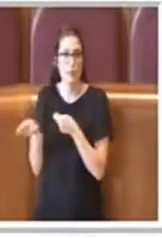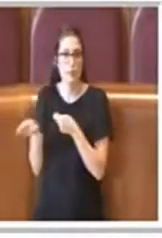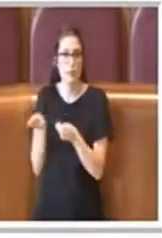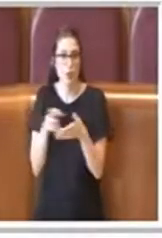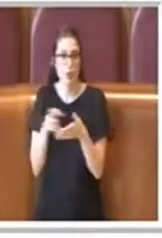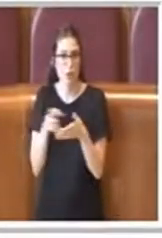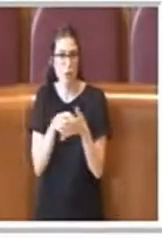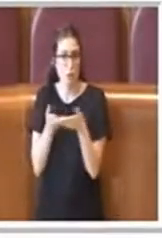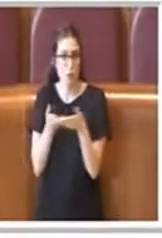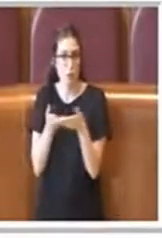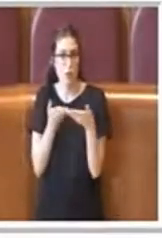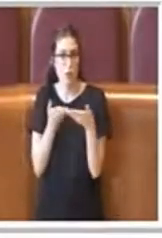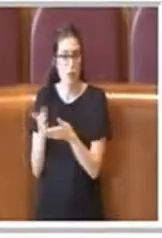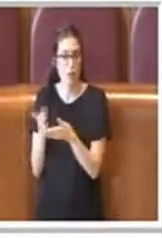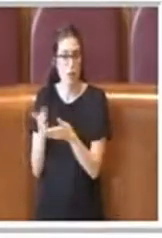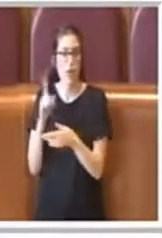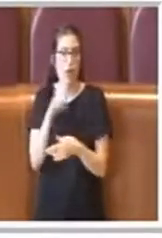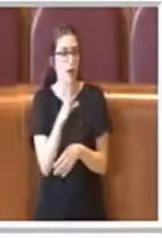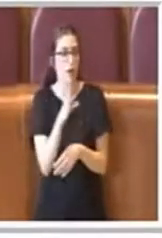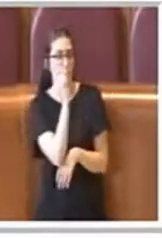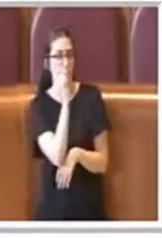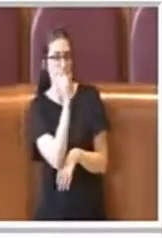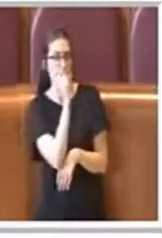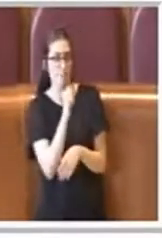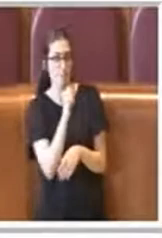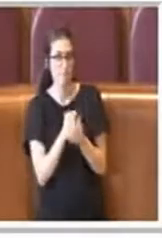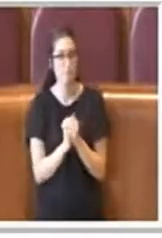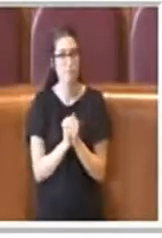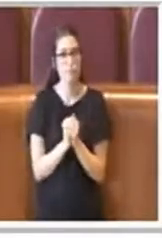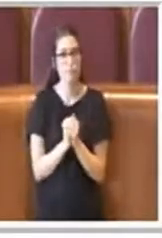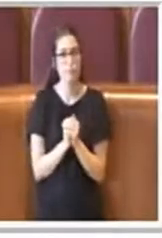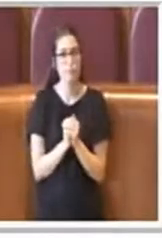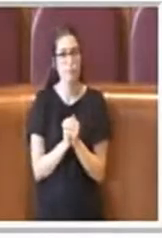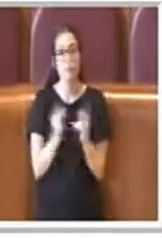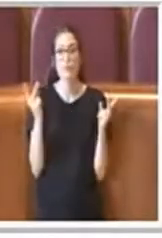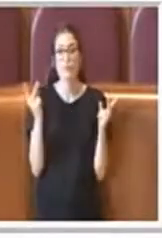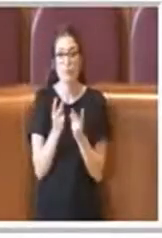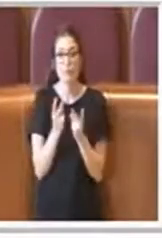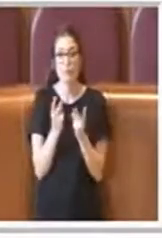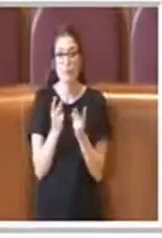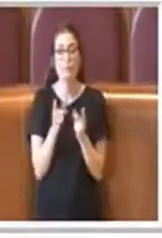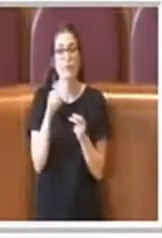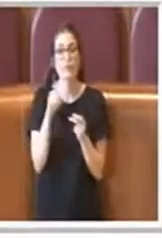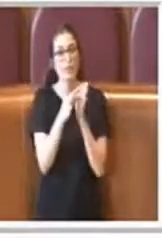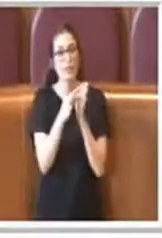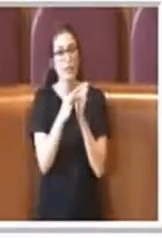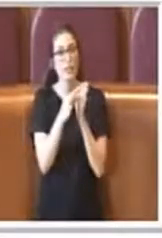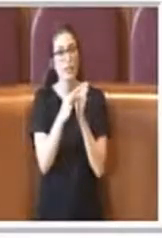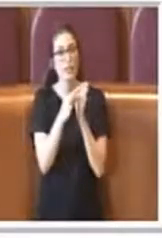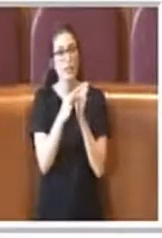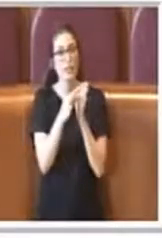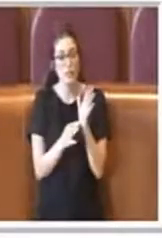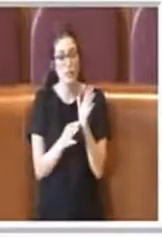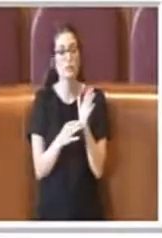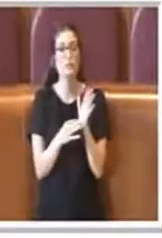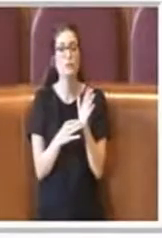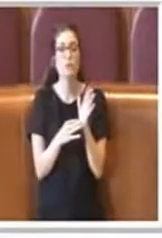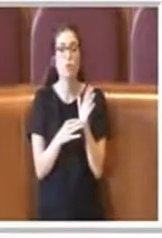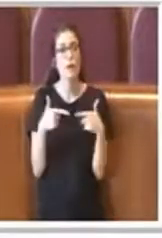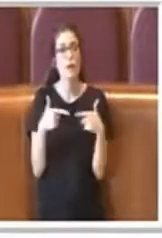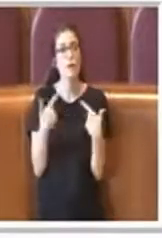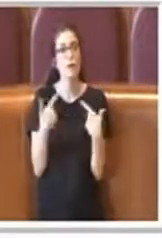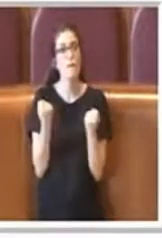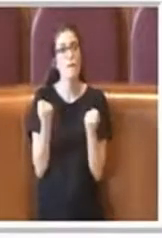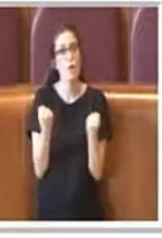così percepiti. Al tempo stesso credo che anche questa regolamentazione dia forza,